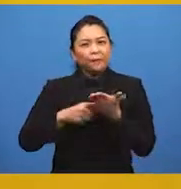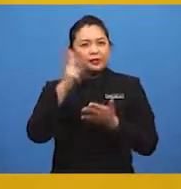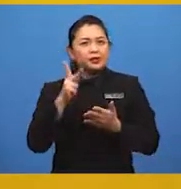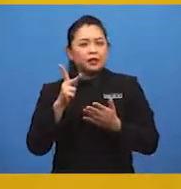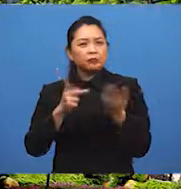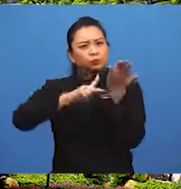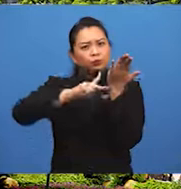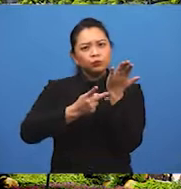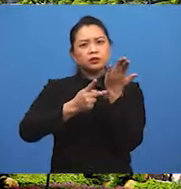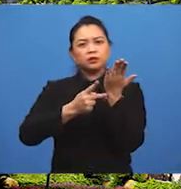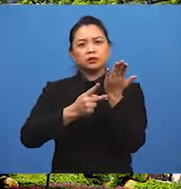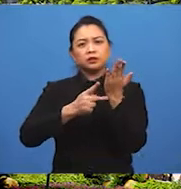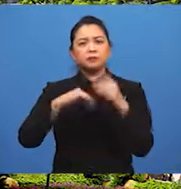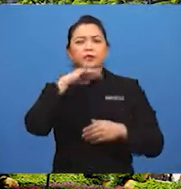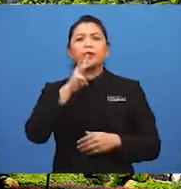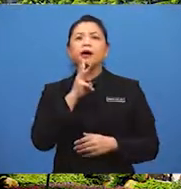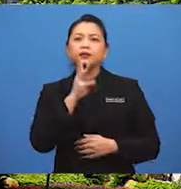punca pencemaran air?